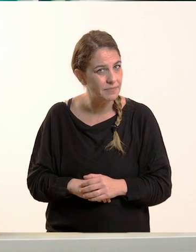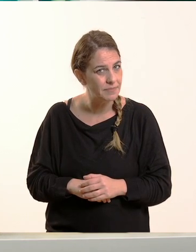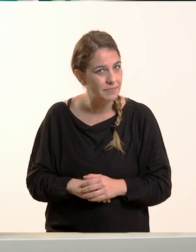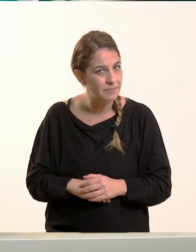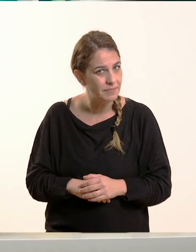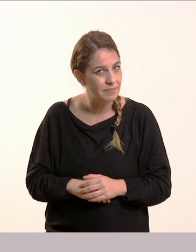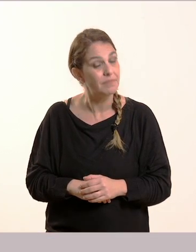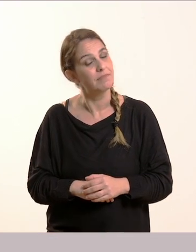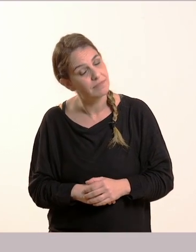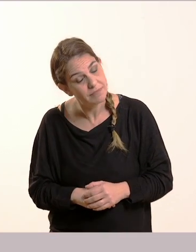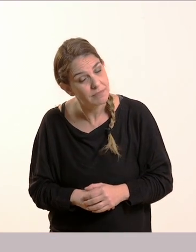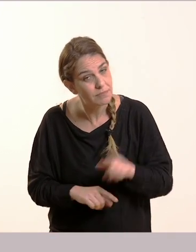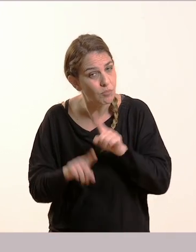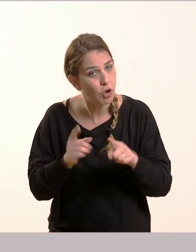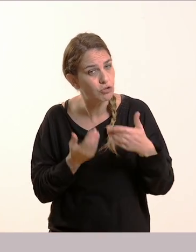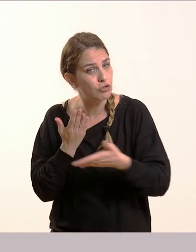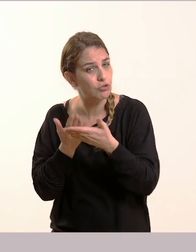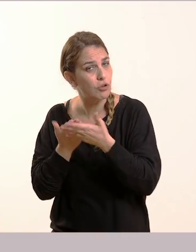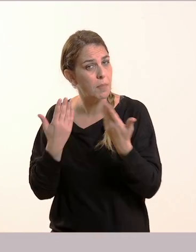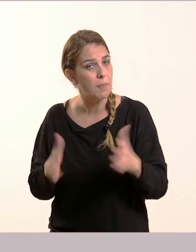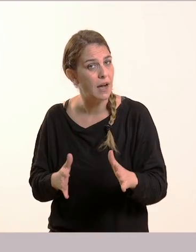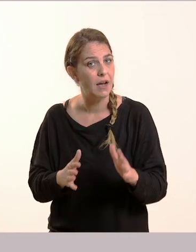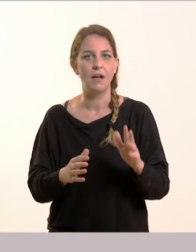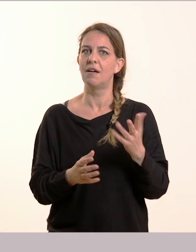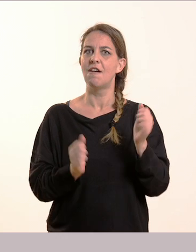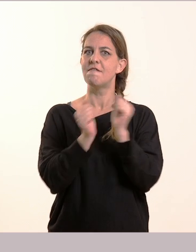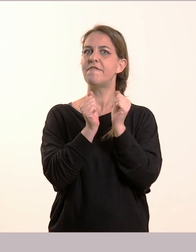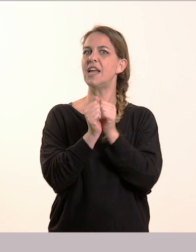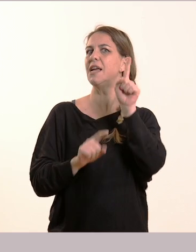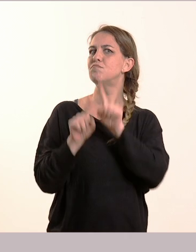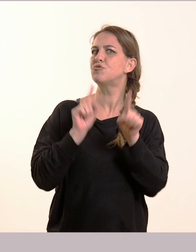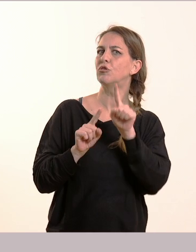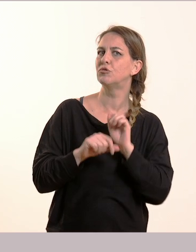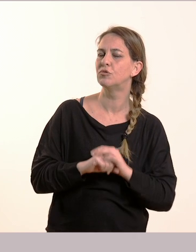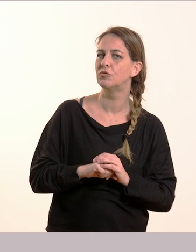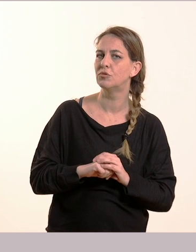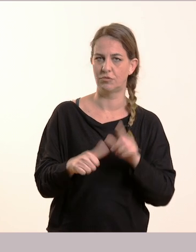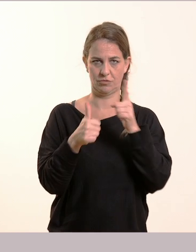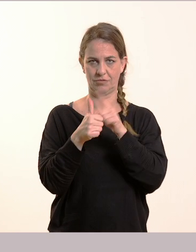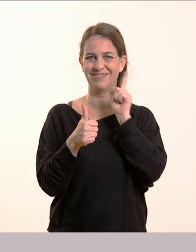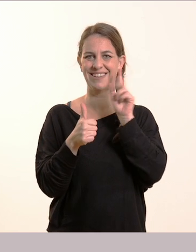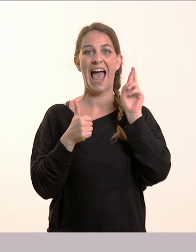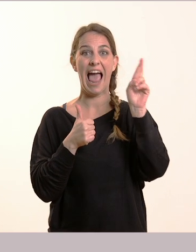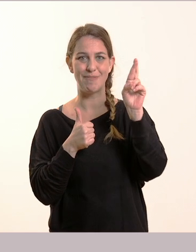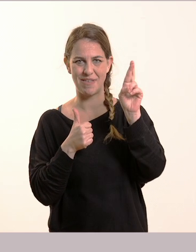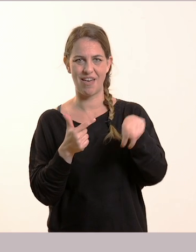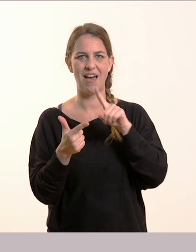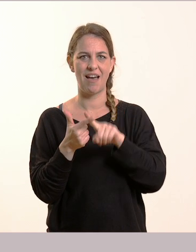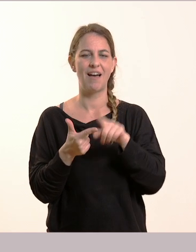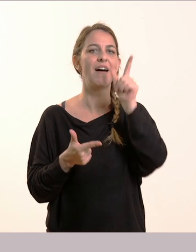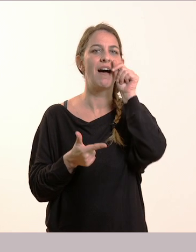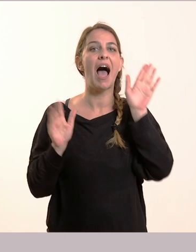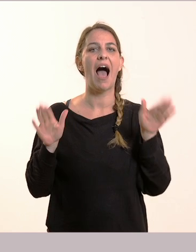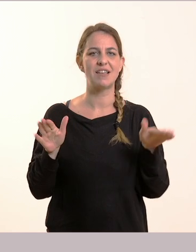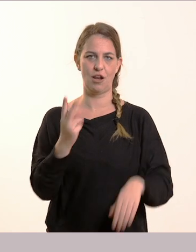βοήθησαν ποιοι. Ποιοι ήταν οι φίλοι του παιδιά. Ποιοι είπαμε. Η Ελπίδα και ο Άγγελος. Οπότε τον